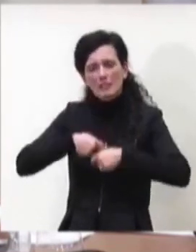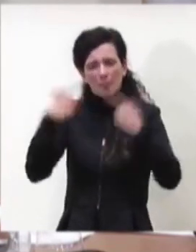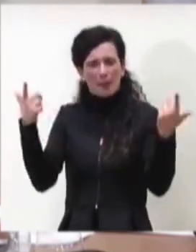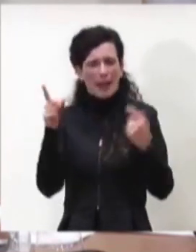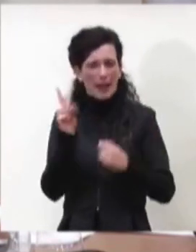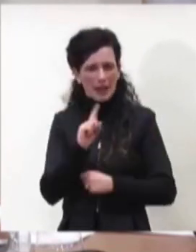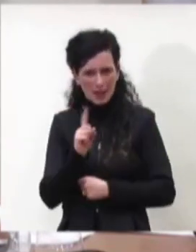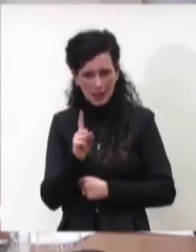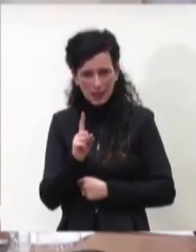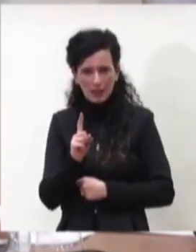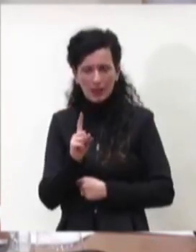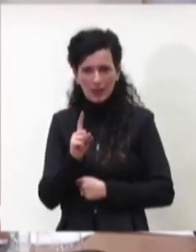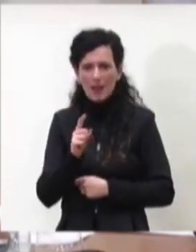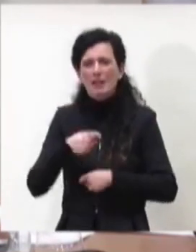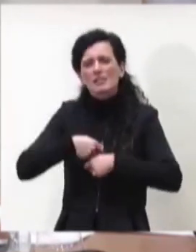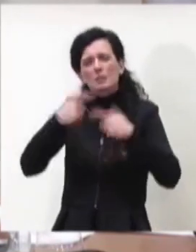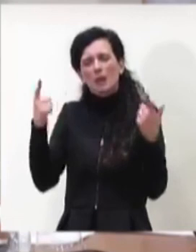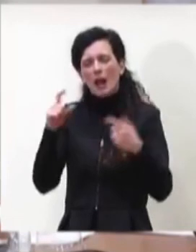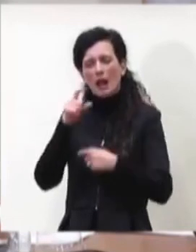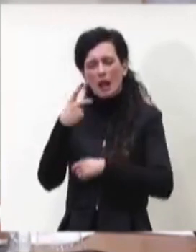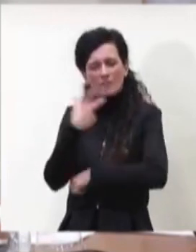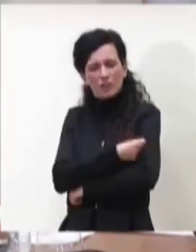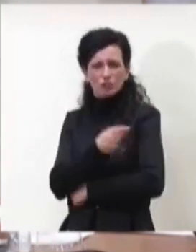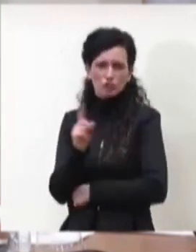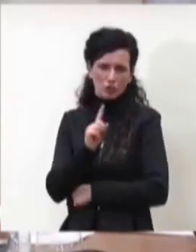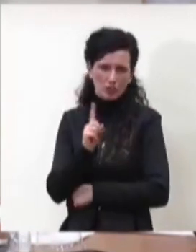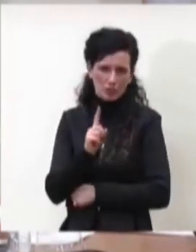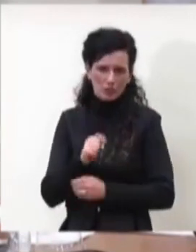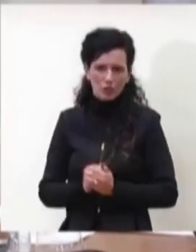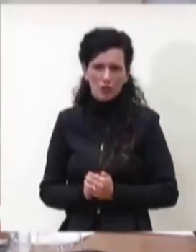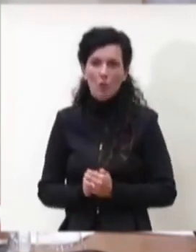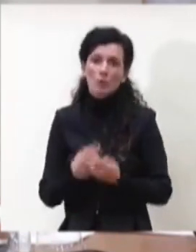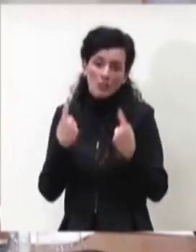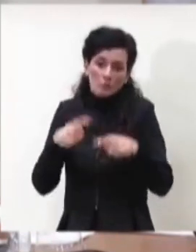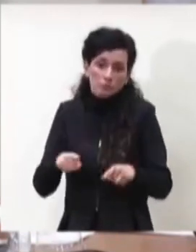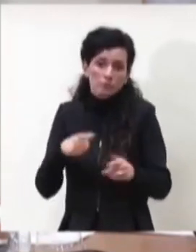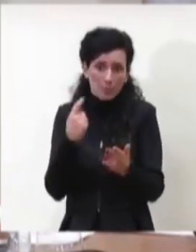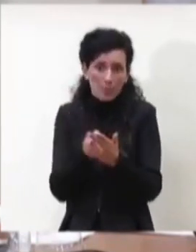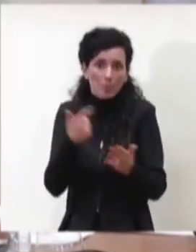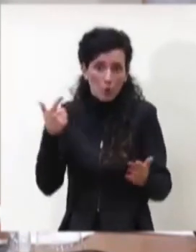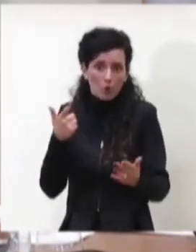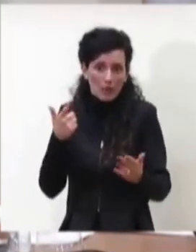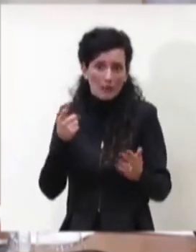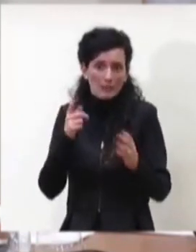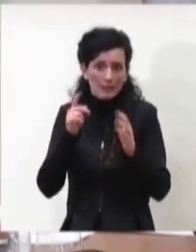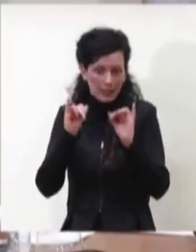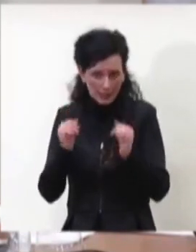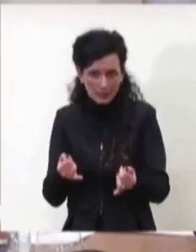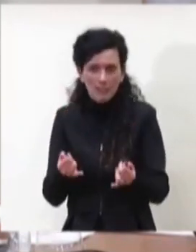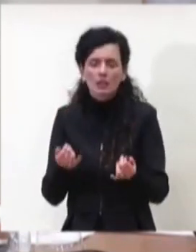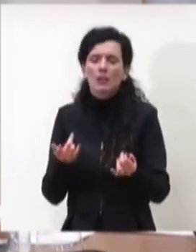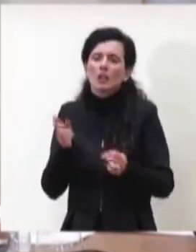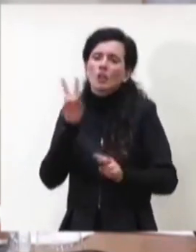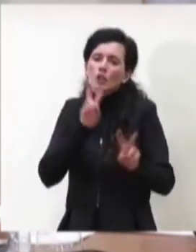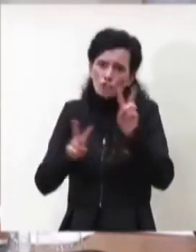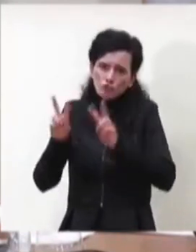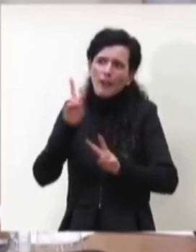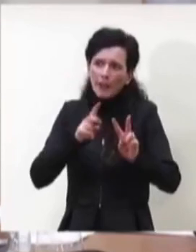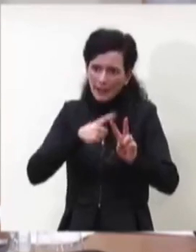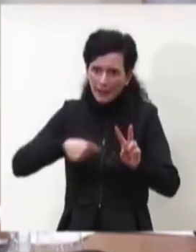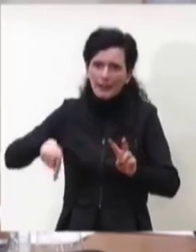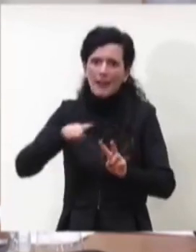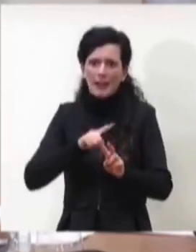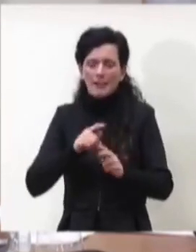vaccino quindi questo è sicuramente importante il richiamo che possiamo fare è organizzare e